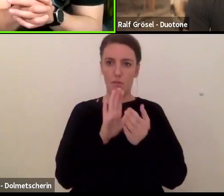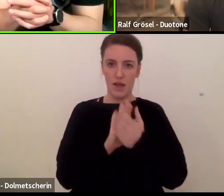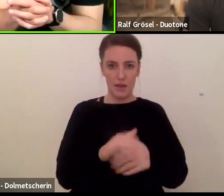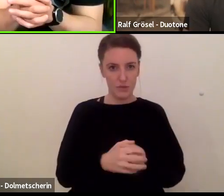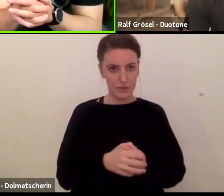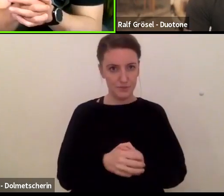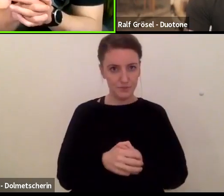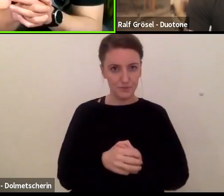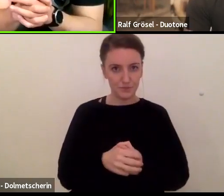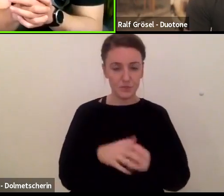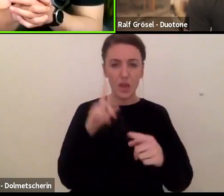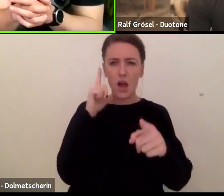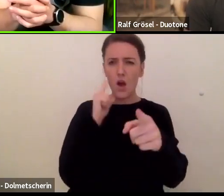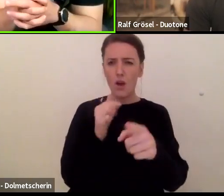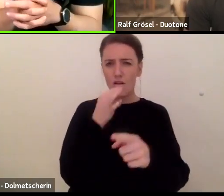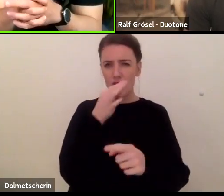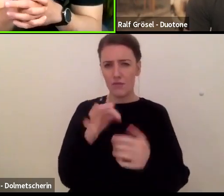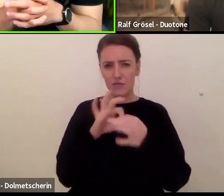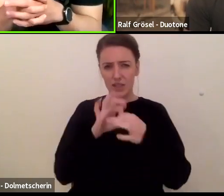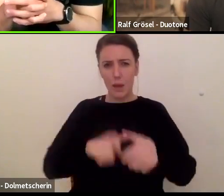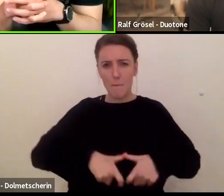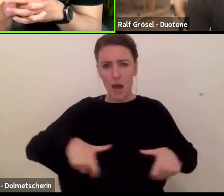Ralf, mit der Bar hast du nichts zu tun, oder?